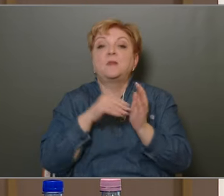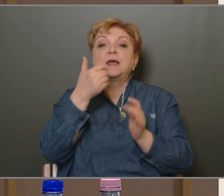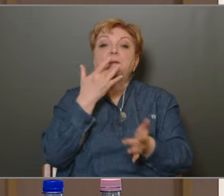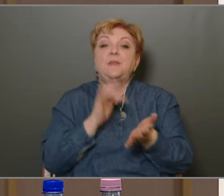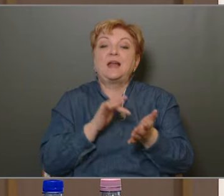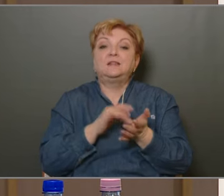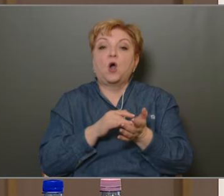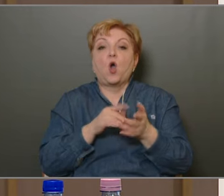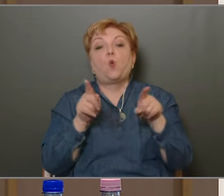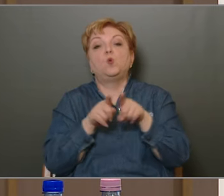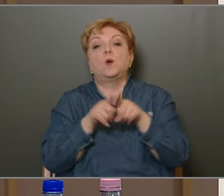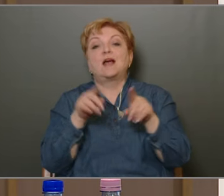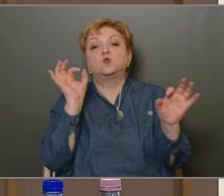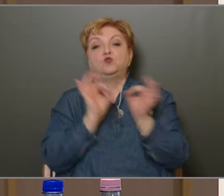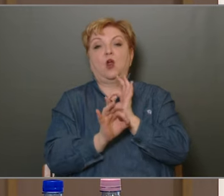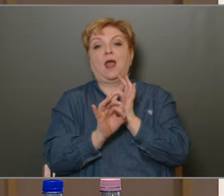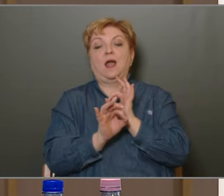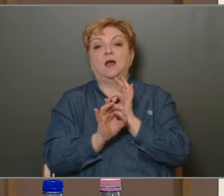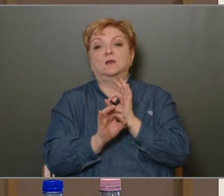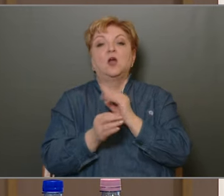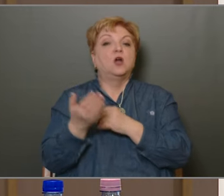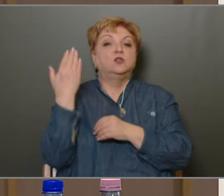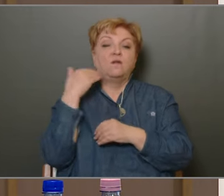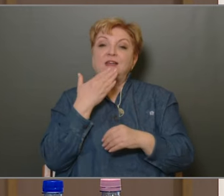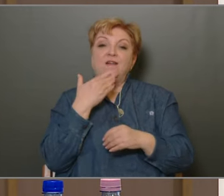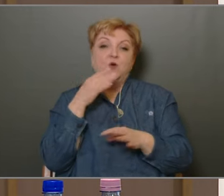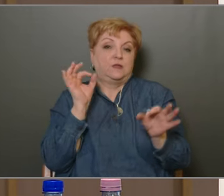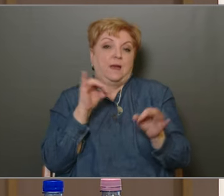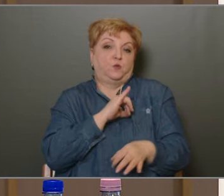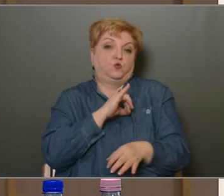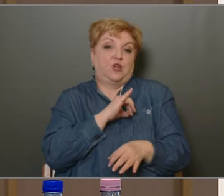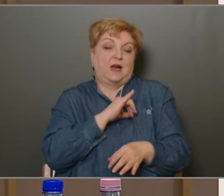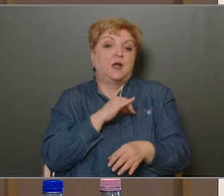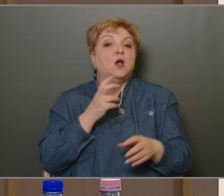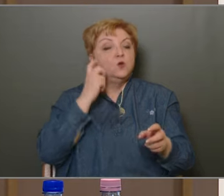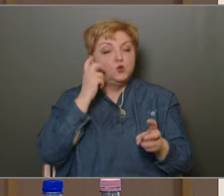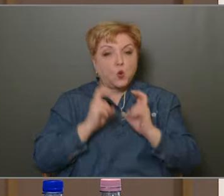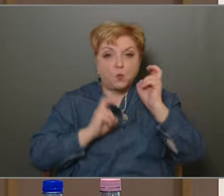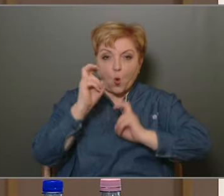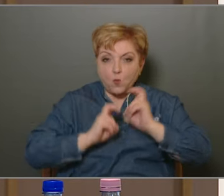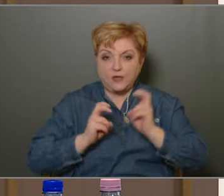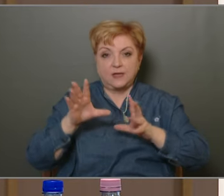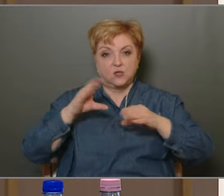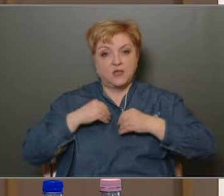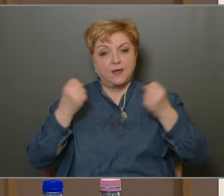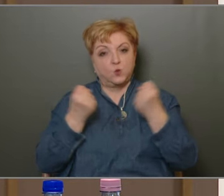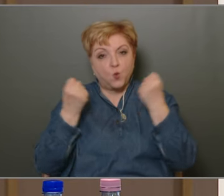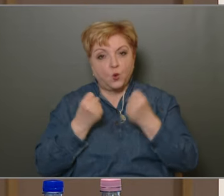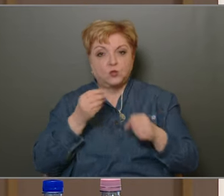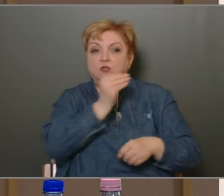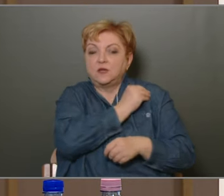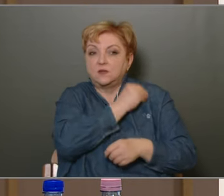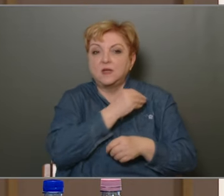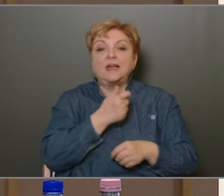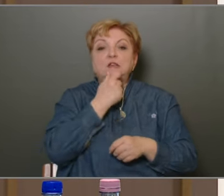például az unokázós csalások megszűntek, tehát ahogy nem volt ilyen bűncselekmény Ami itt is azt gondolom, hogy a kommunikáció, az együttműködés, a folyamatos jelzések, az